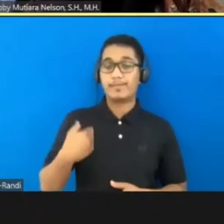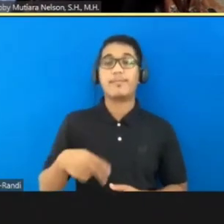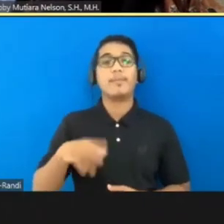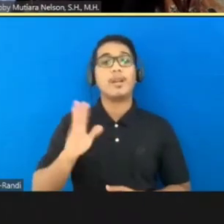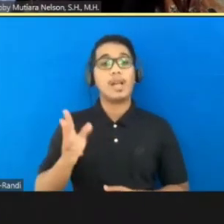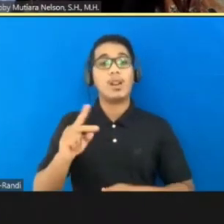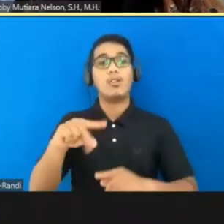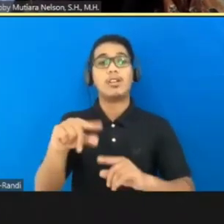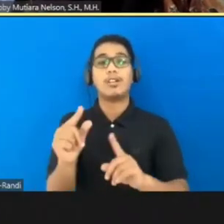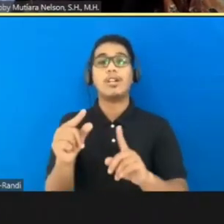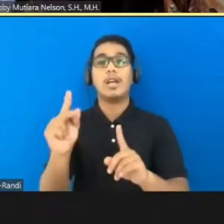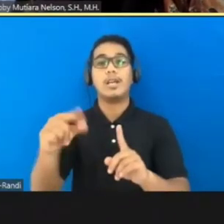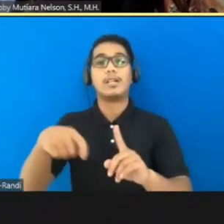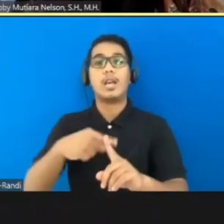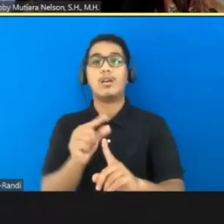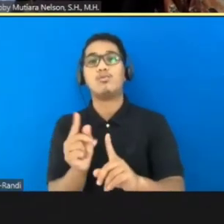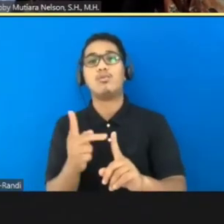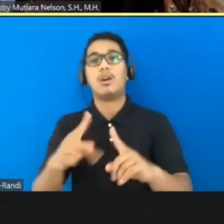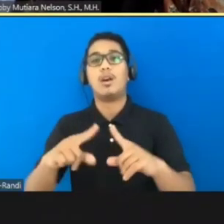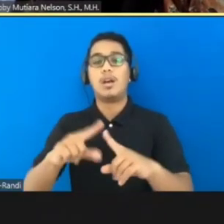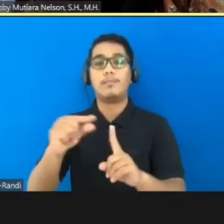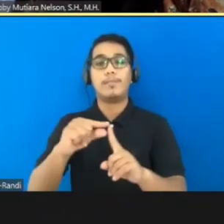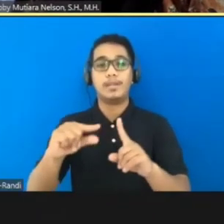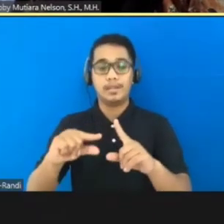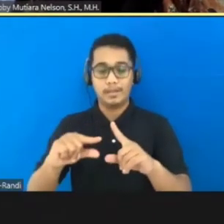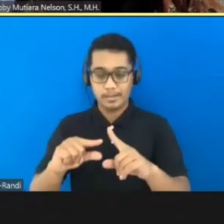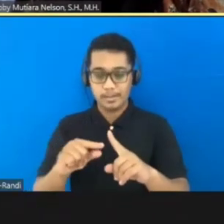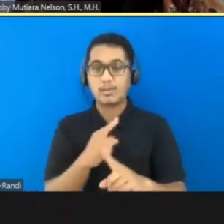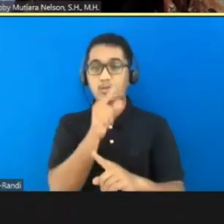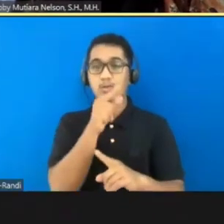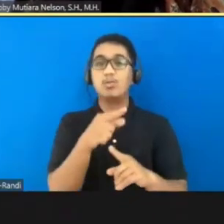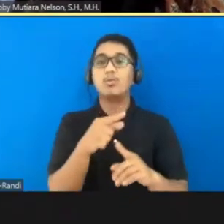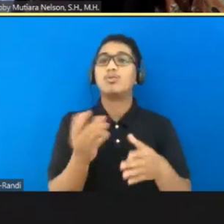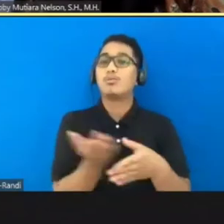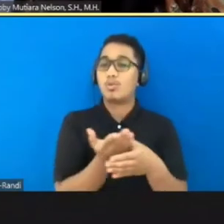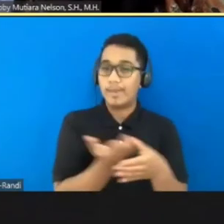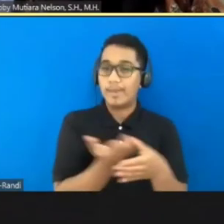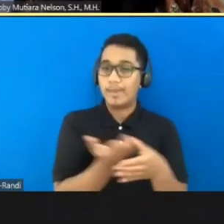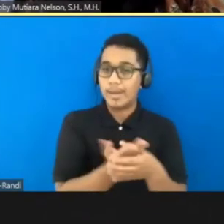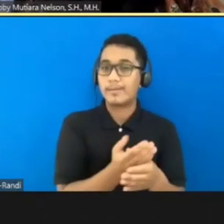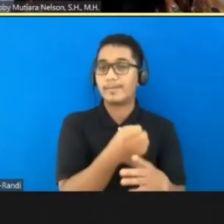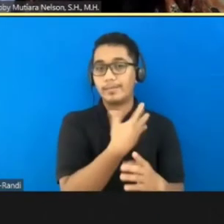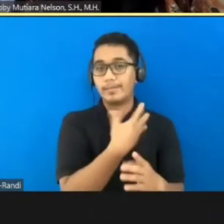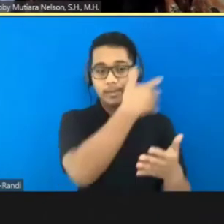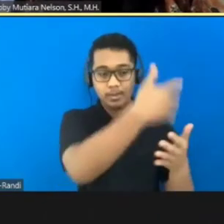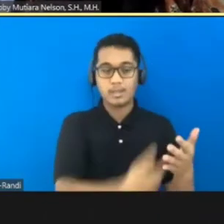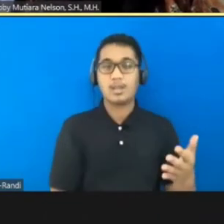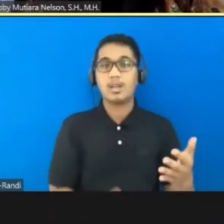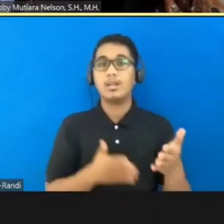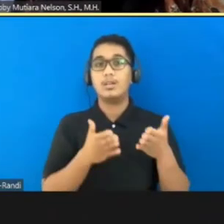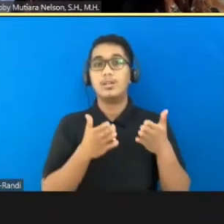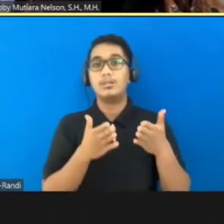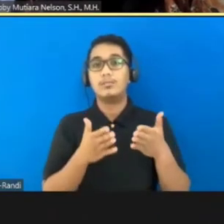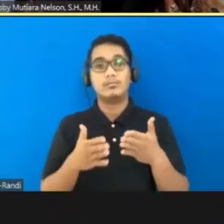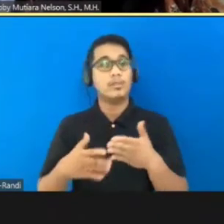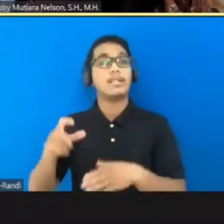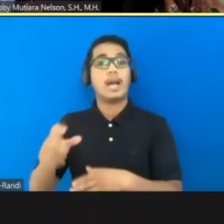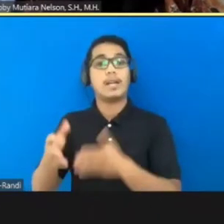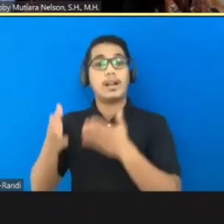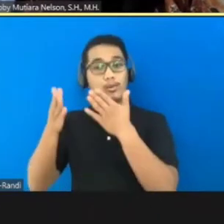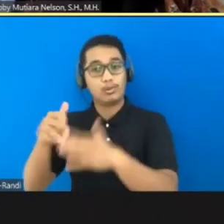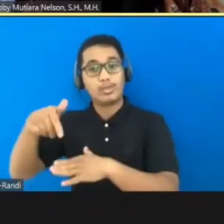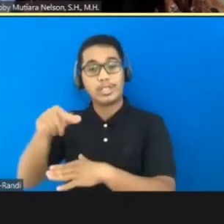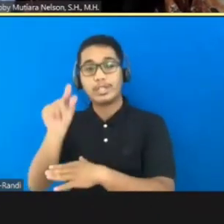memberikan alasan di dalam naskah akademiknya bahwa jalur khusus ini adalah bagian dari